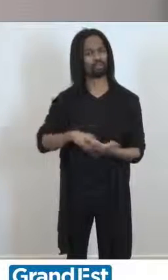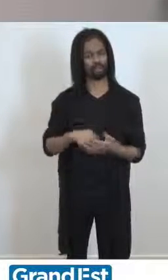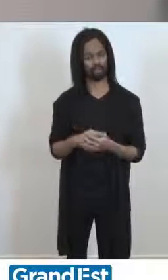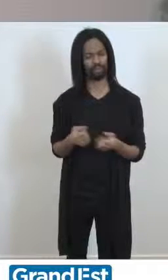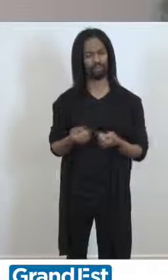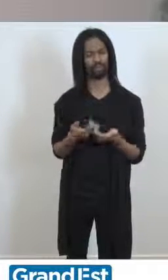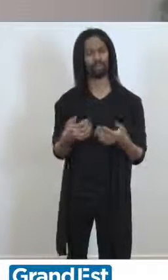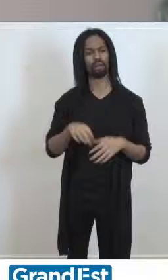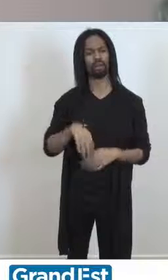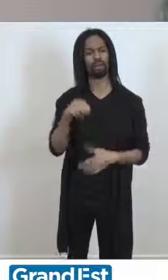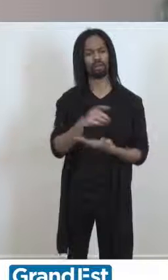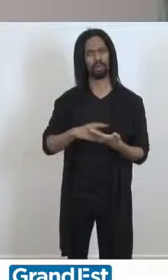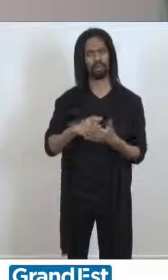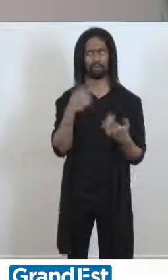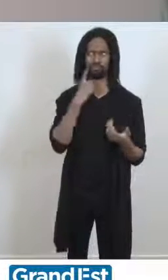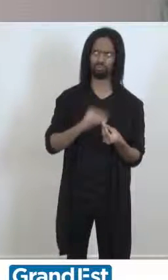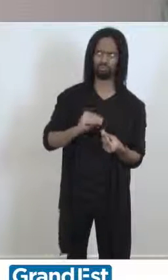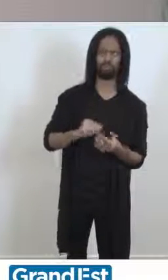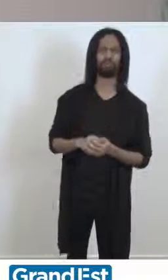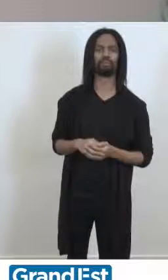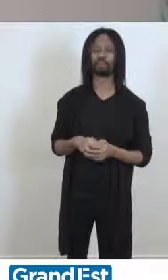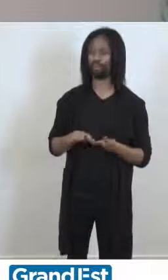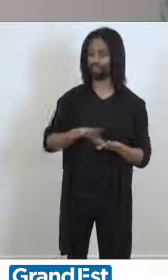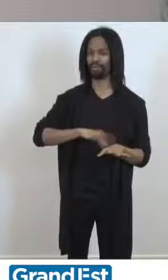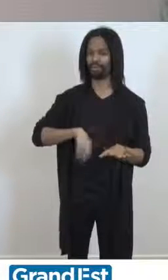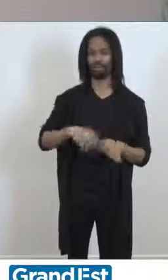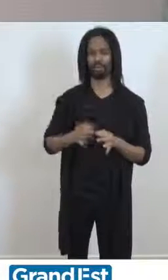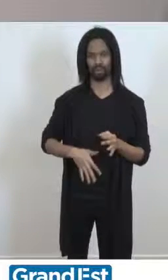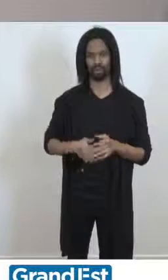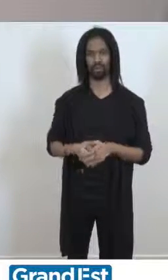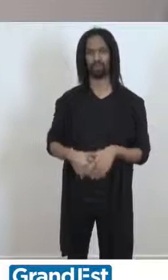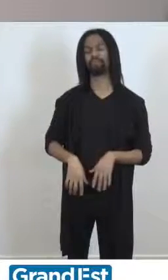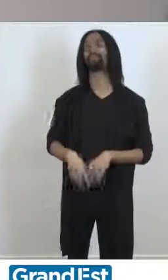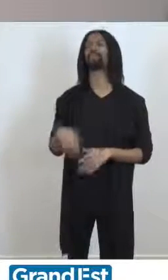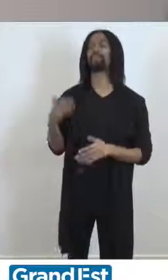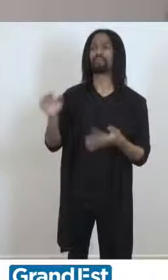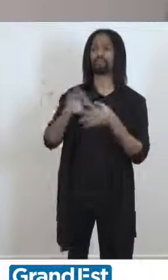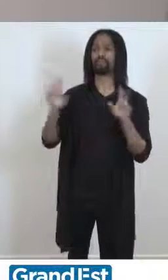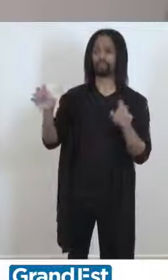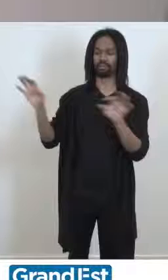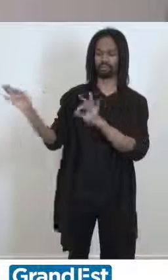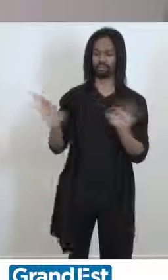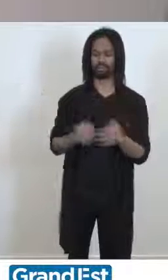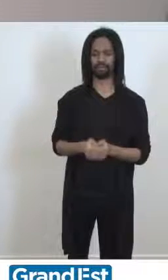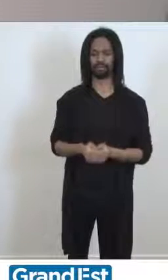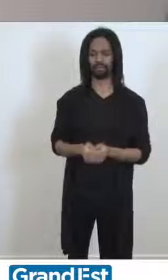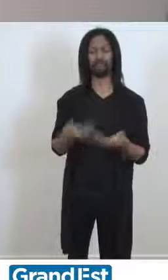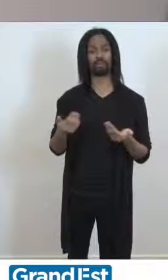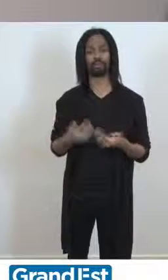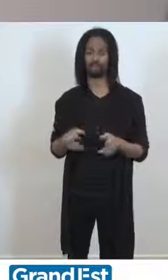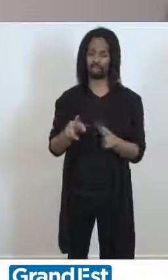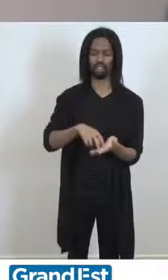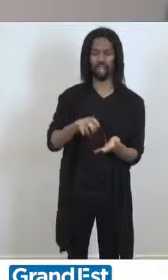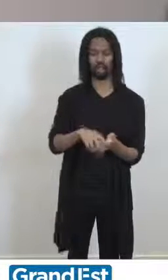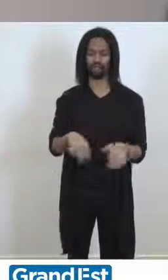'interrogeaient. Alors pour finir, permettez-moi juste de conclure par cette citation de Yann Arthus-Bertrand. On ne peut plus aujourd'hui se contenter de cultiver son